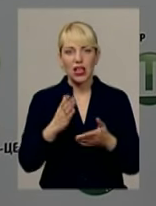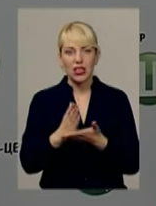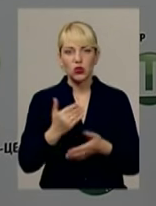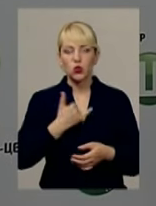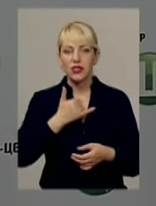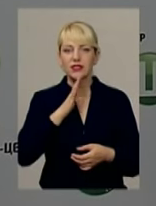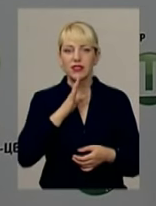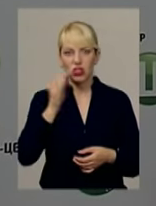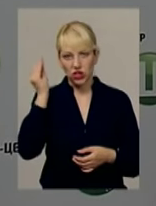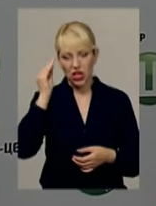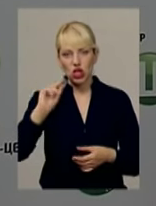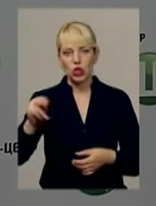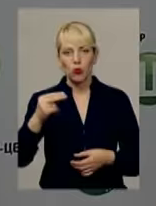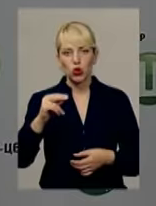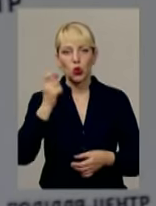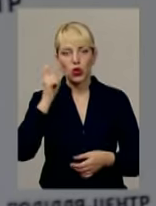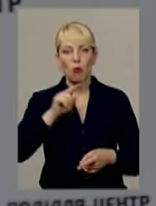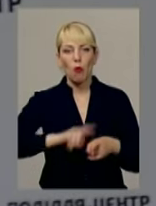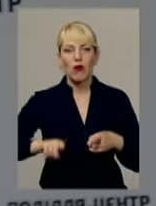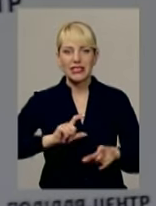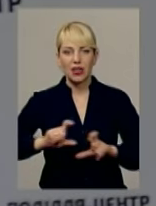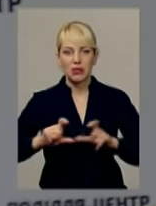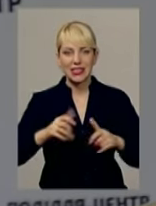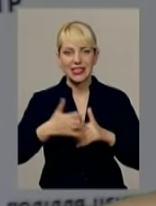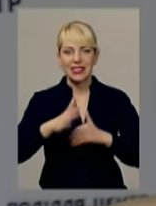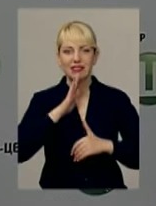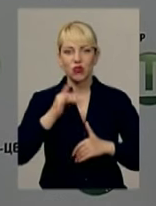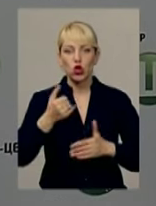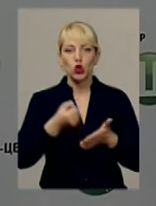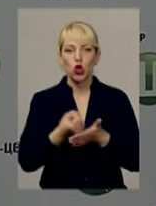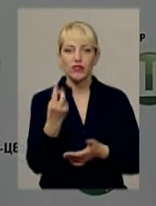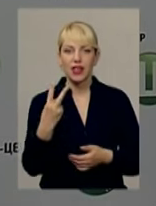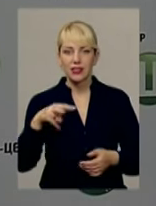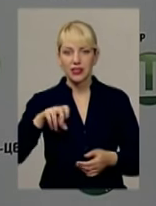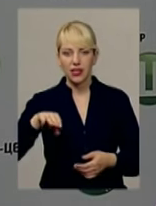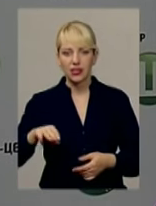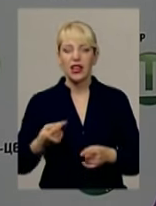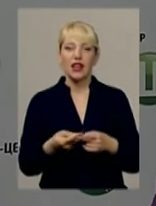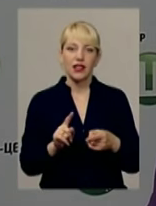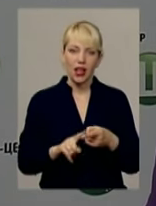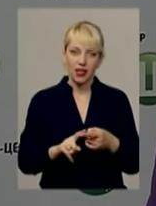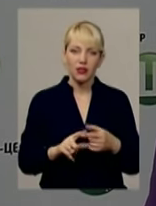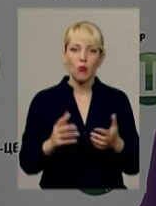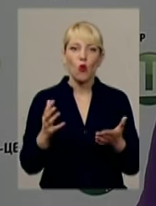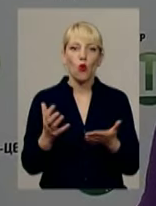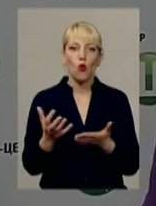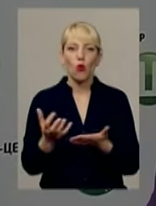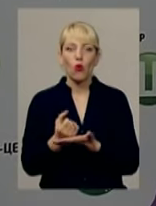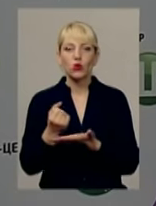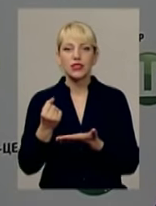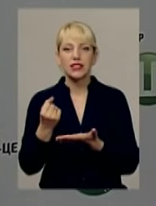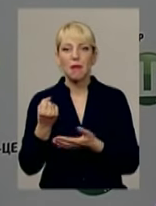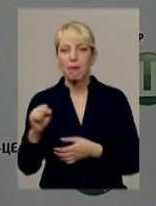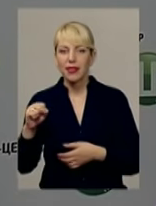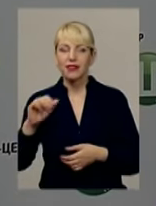талантлива, чемпіонка України по шахматам серед дівчин до 12 років. В принципі, на цьому успіхи наших хмельницьких